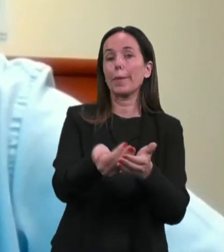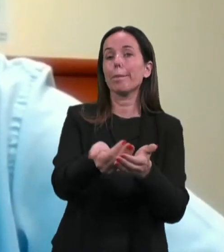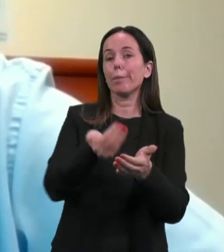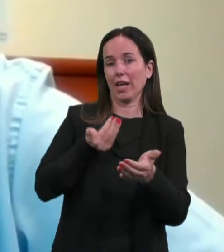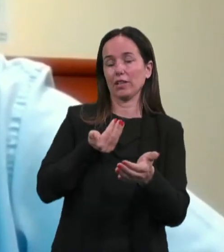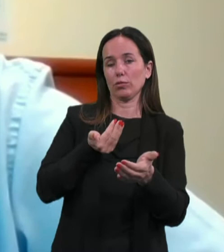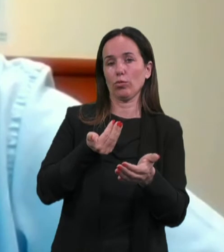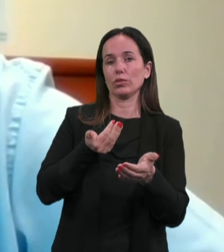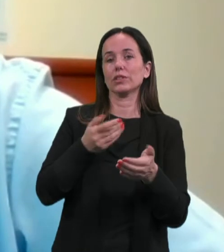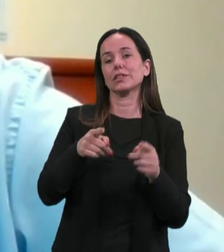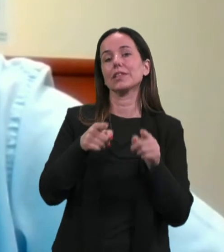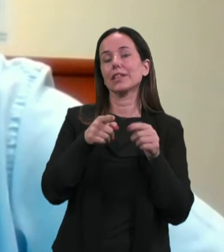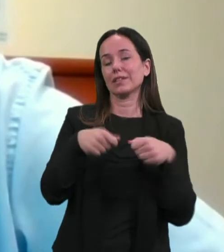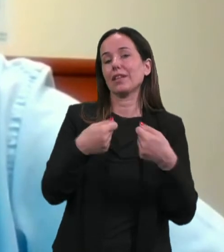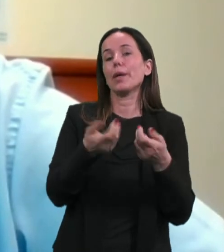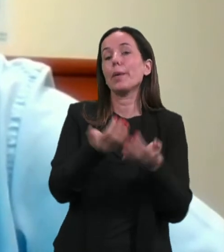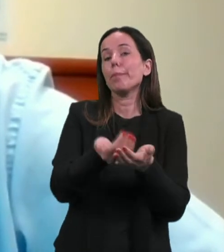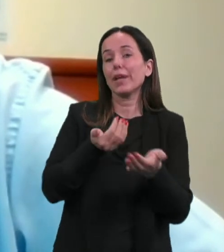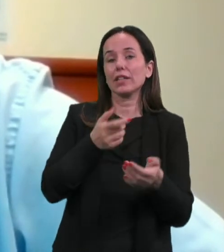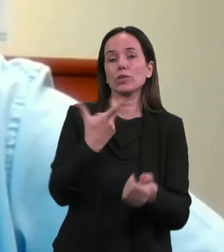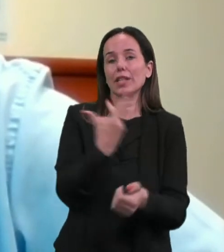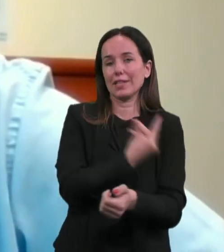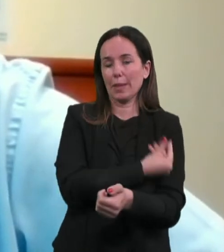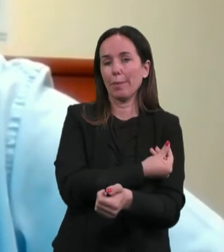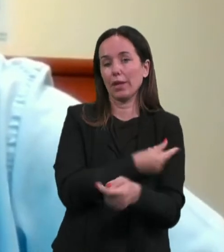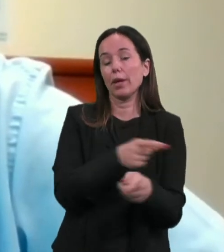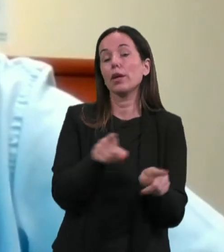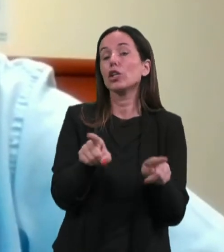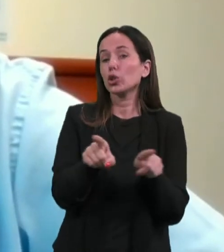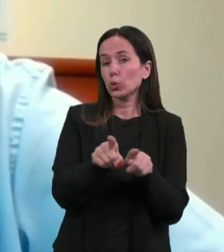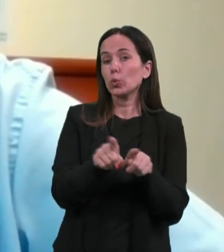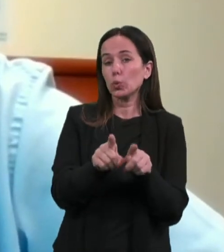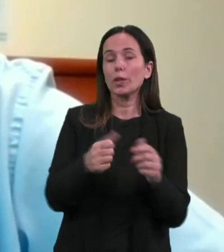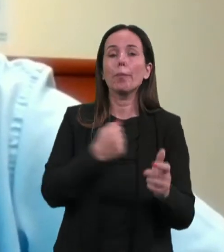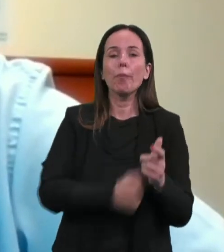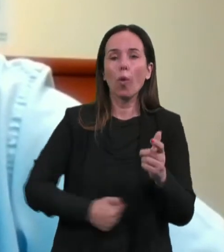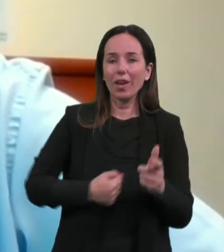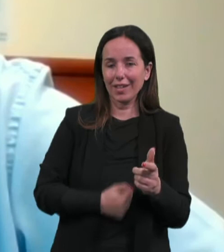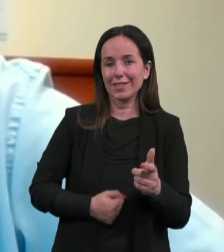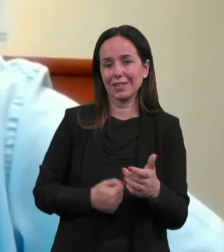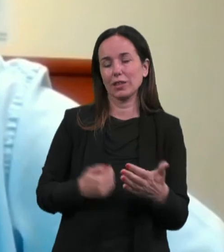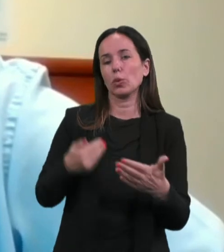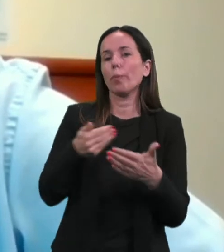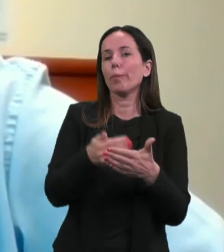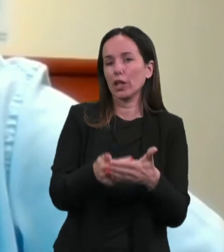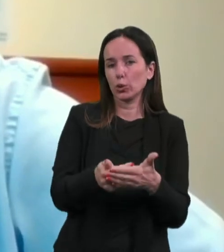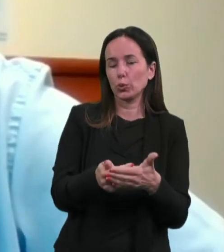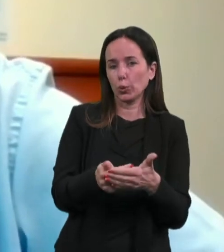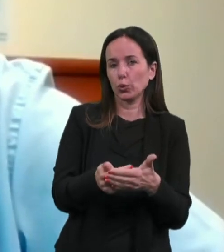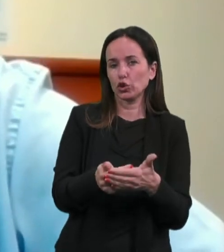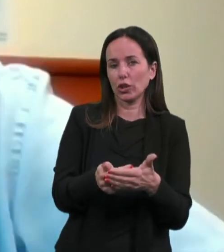daje prednost v cepljenju, pa jasno tudi bolezni, ki so